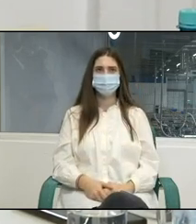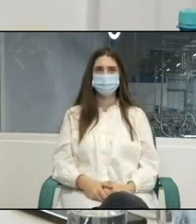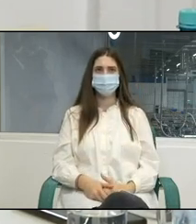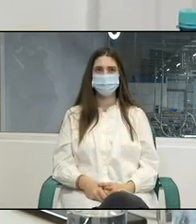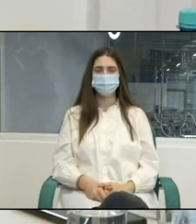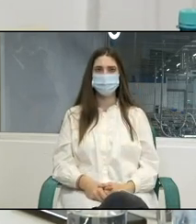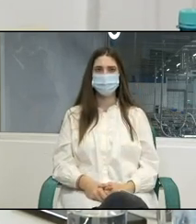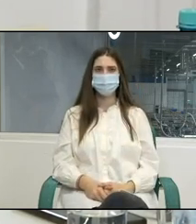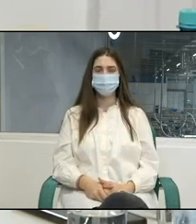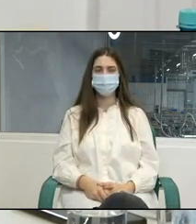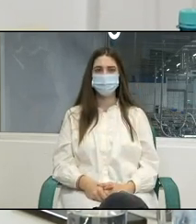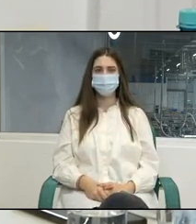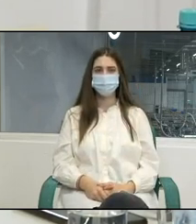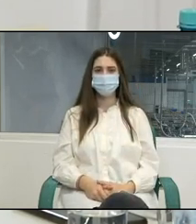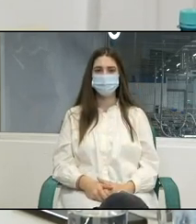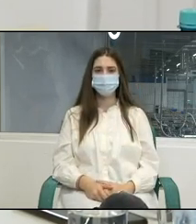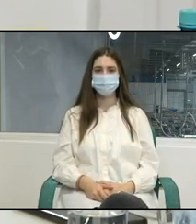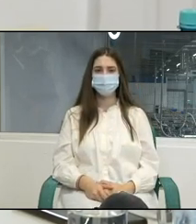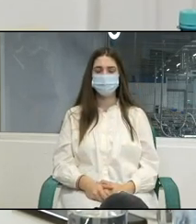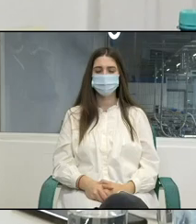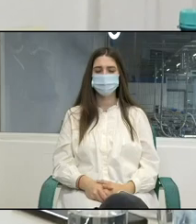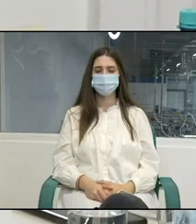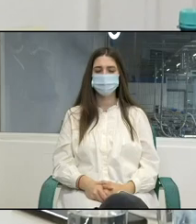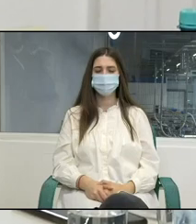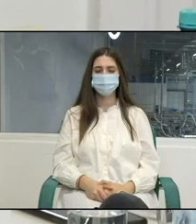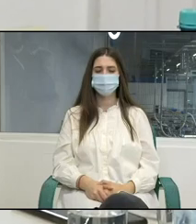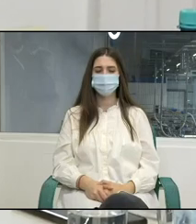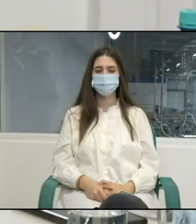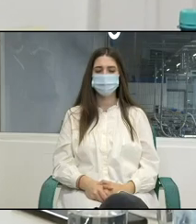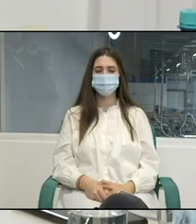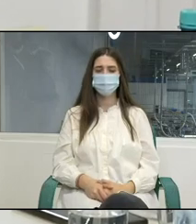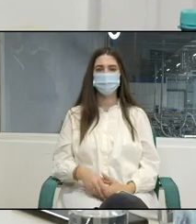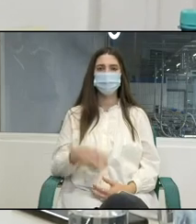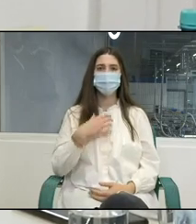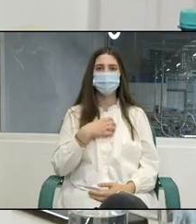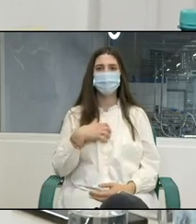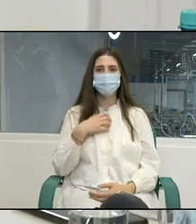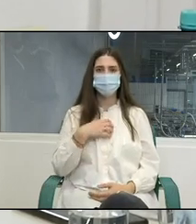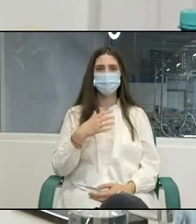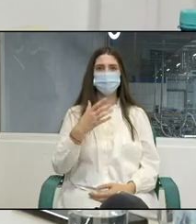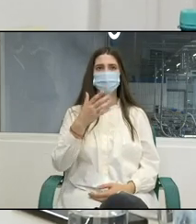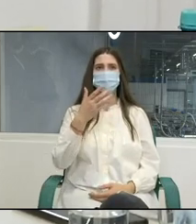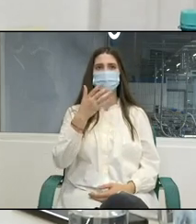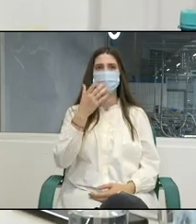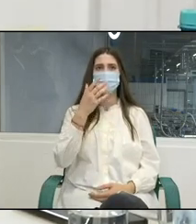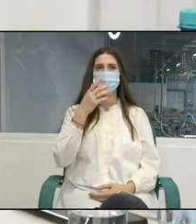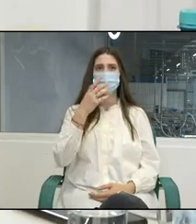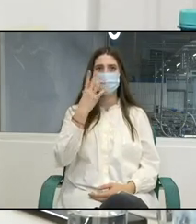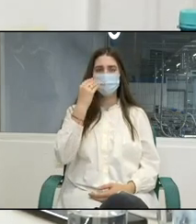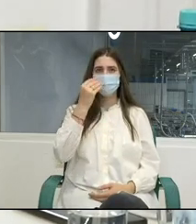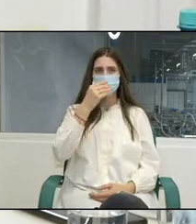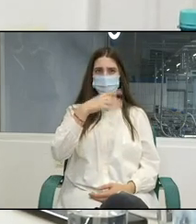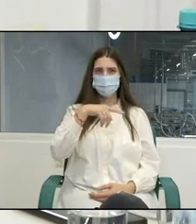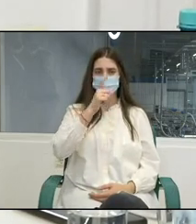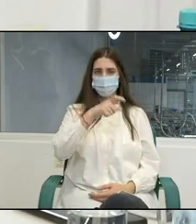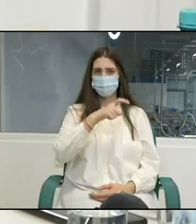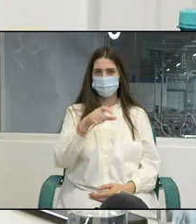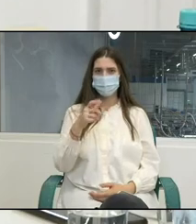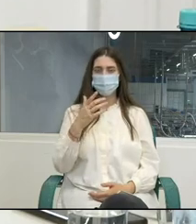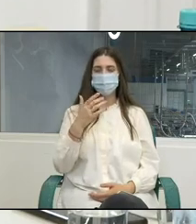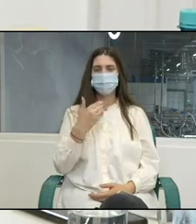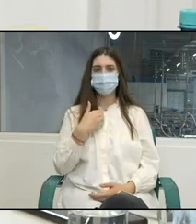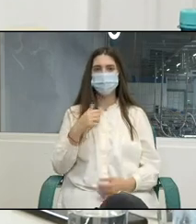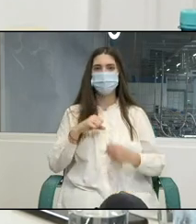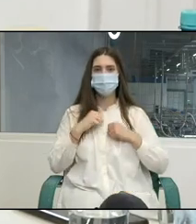standardelor internaționale dar de fapt lucrul de bază trebuie să-l facem noi aici acasă și dialogul social partenerul social este un instrument foarte